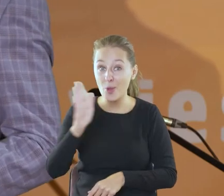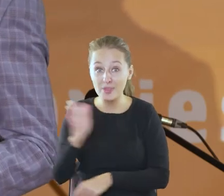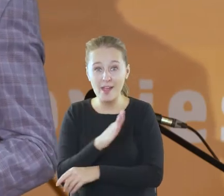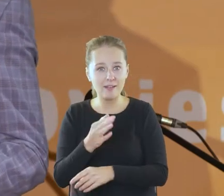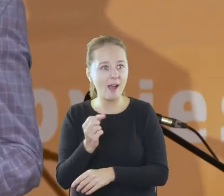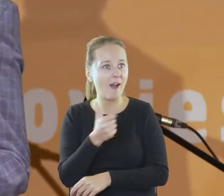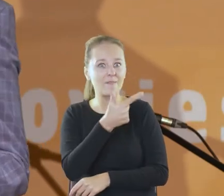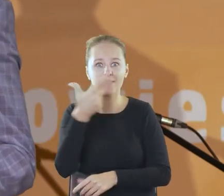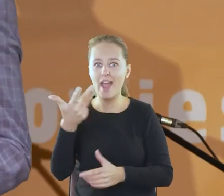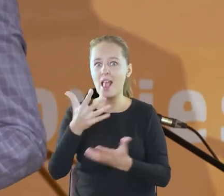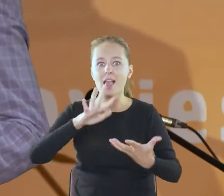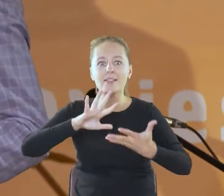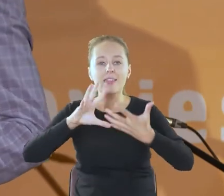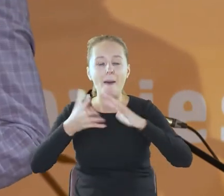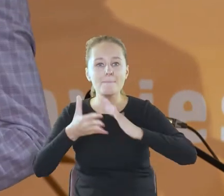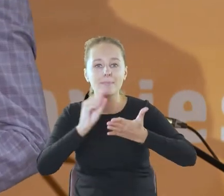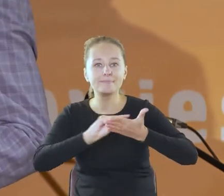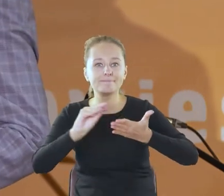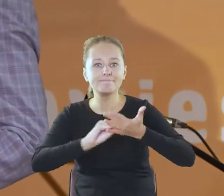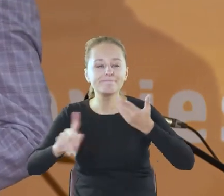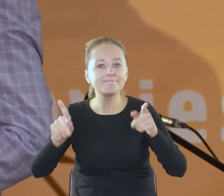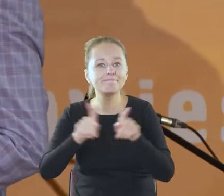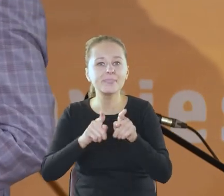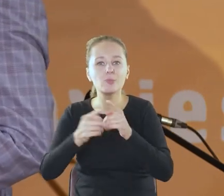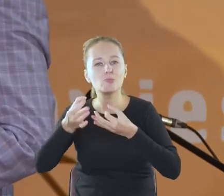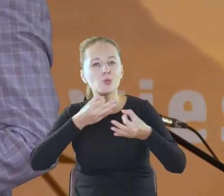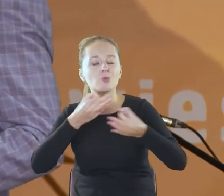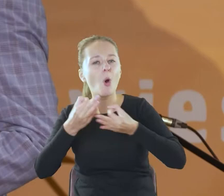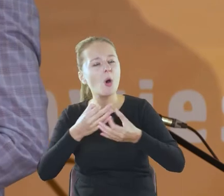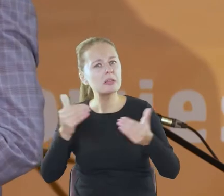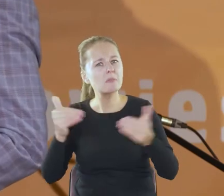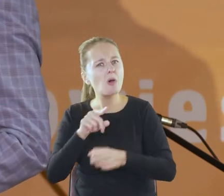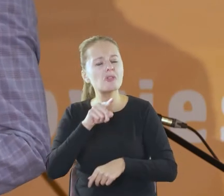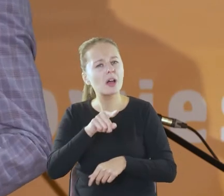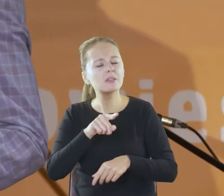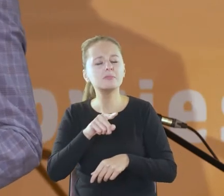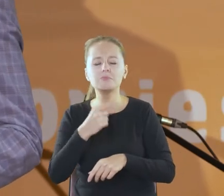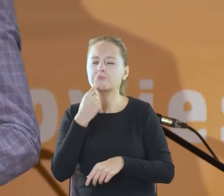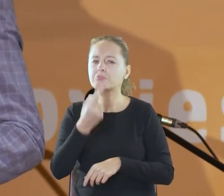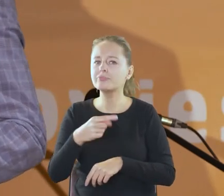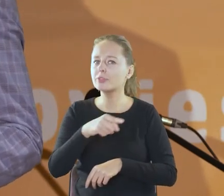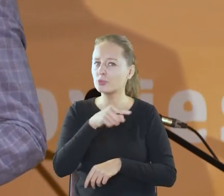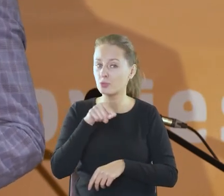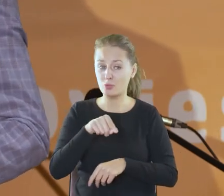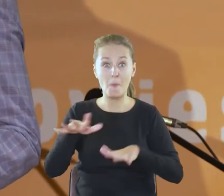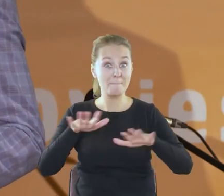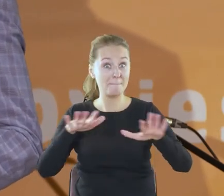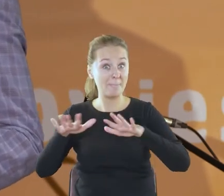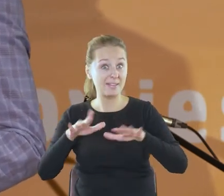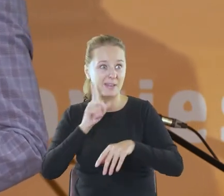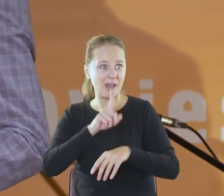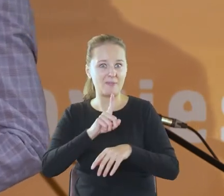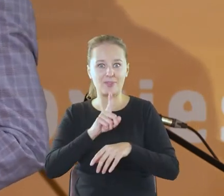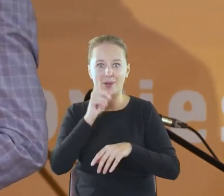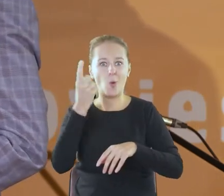zabytków, pieśni, mictwa, artefaktów i można też powiedzieć, że jesteśmy w miejscu, Bibliotece Matce